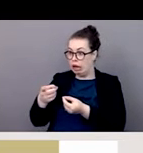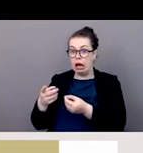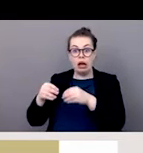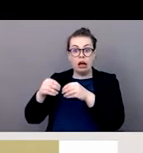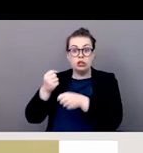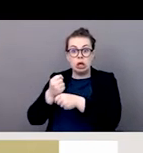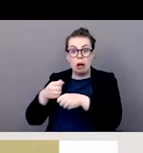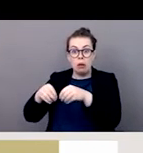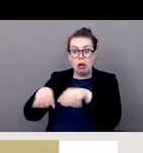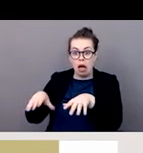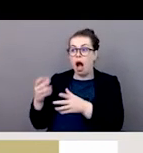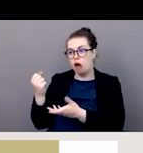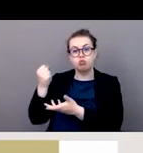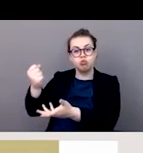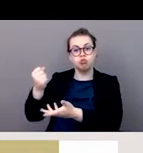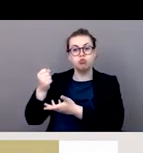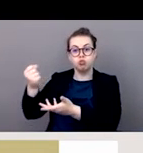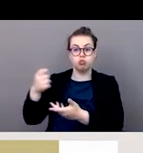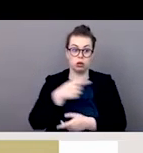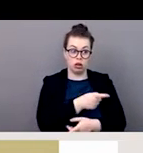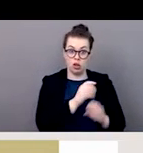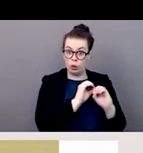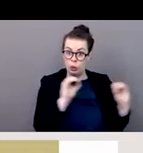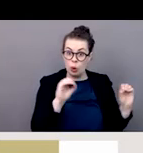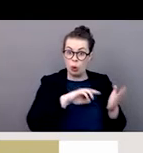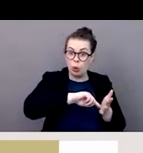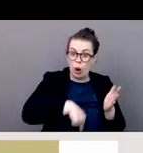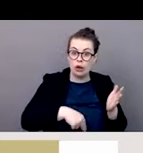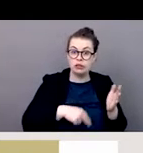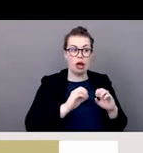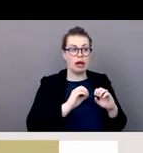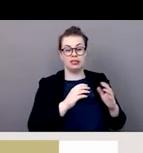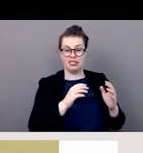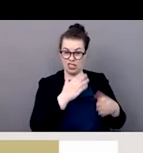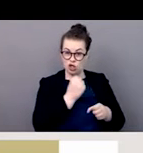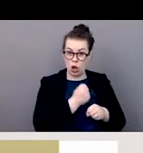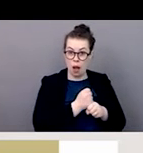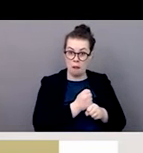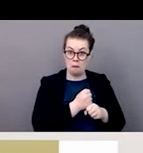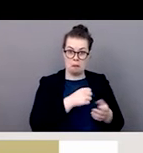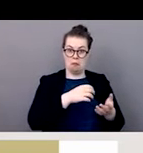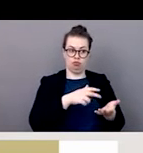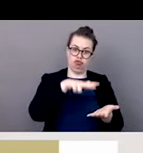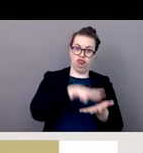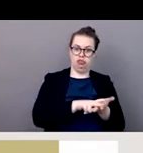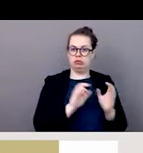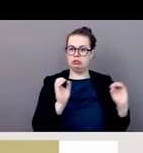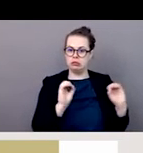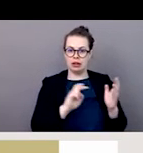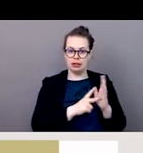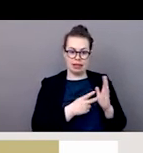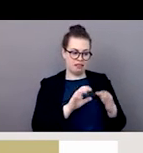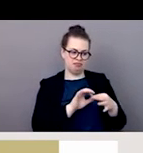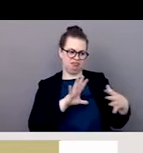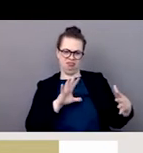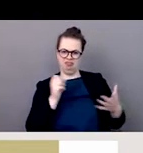côté beaucoup de ces secteurs informels pas du tout couverts notre projet s'est orienté aussi